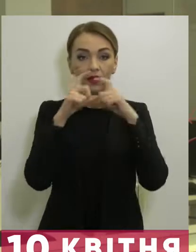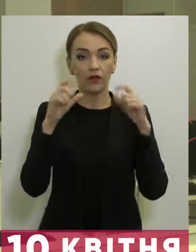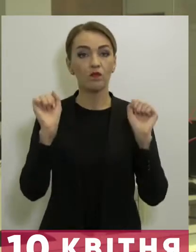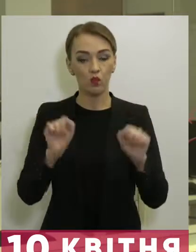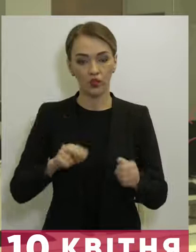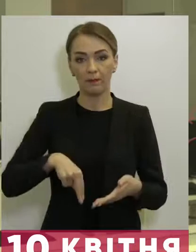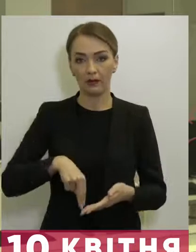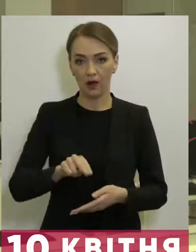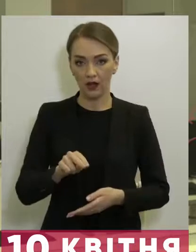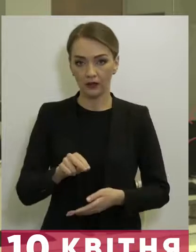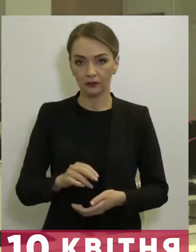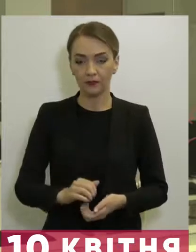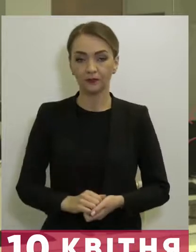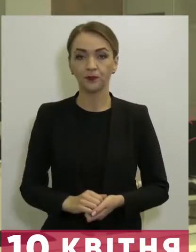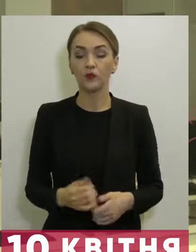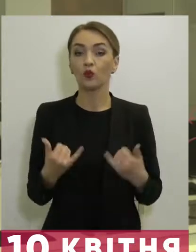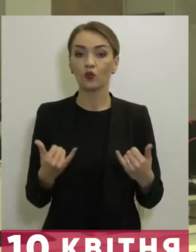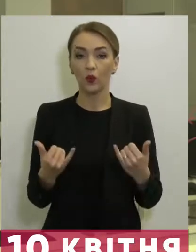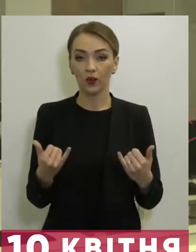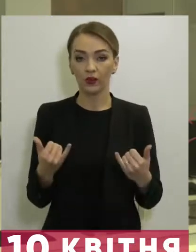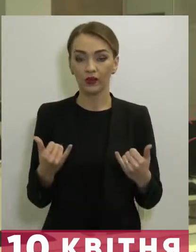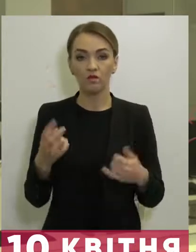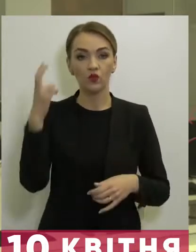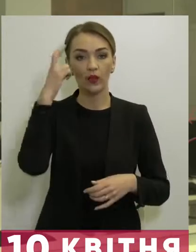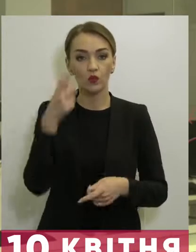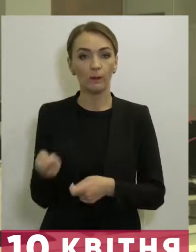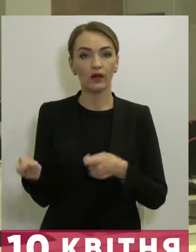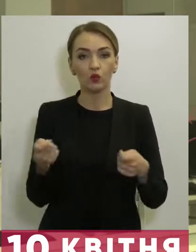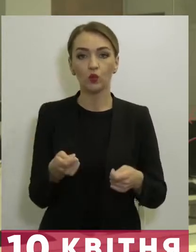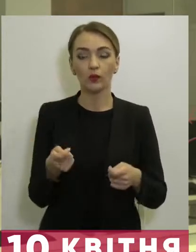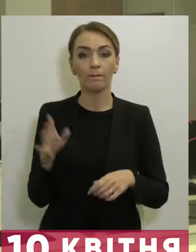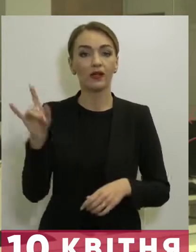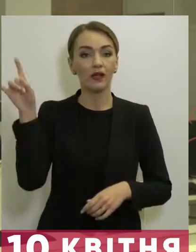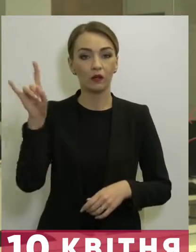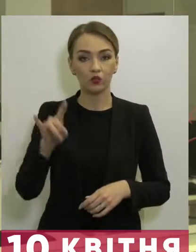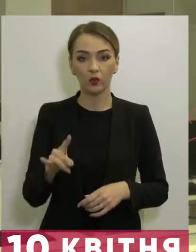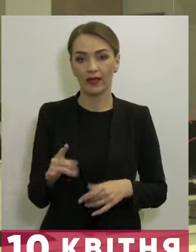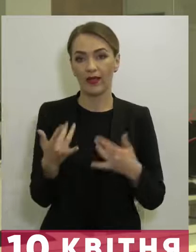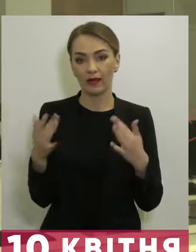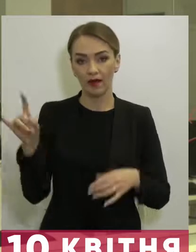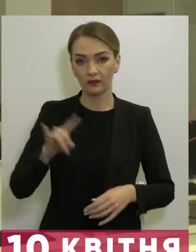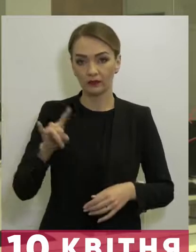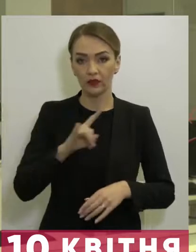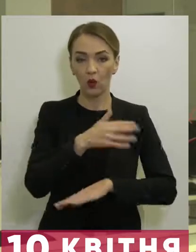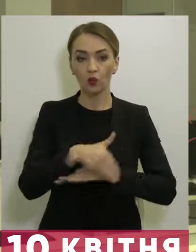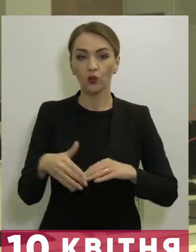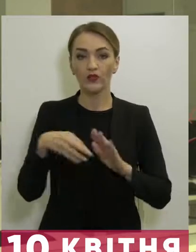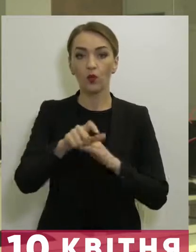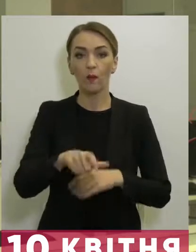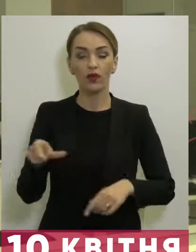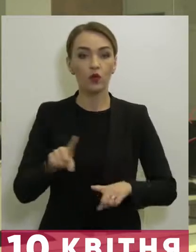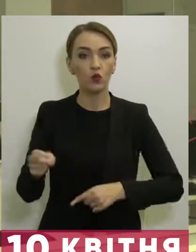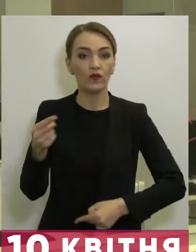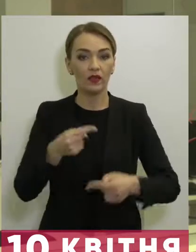придбати. Сьогодні в столицю прибуде кілька авіарейсів з-за кордону. Серед громадян, що